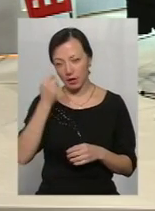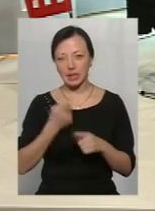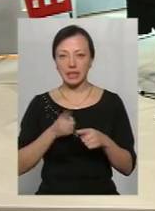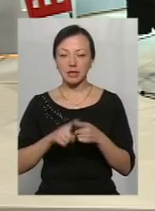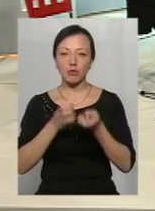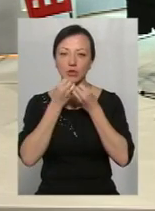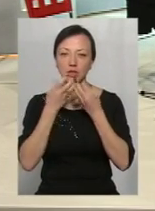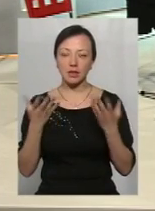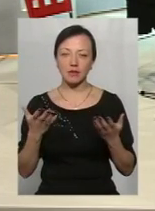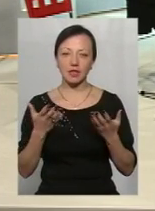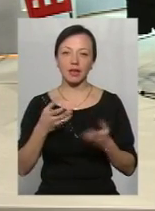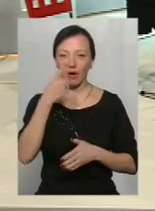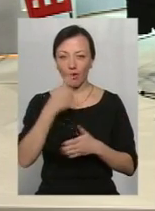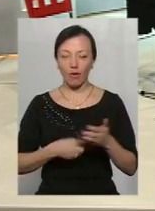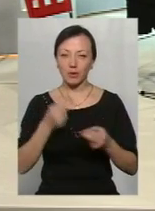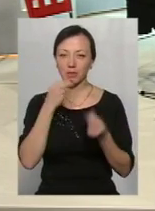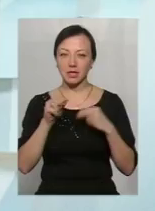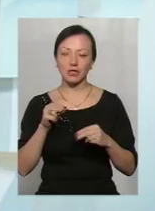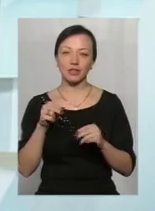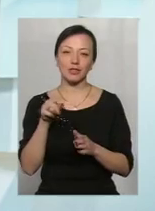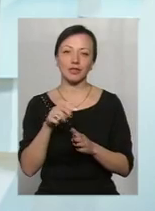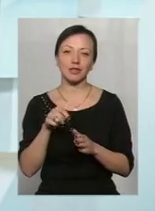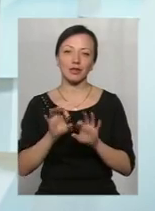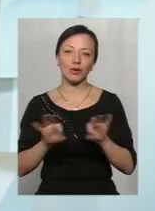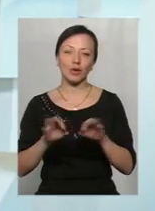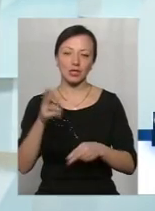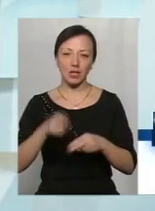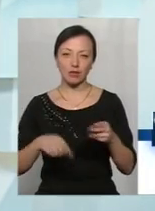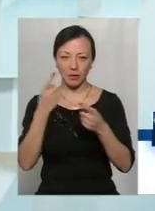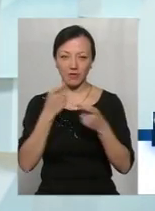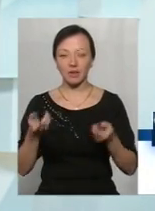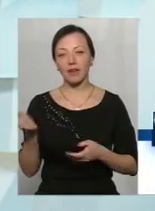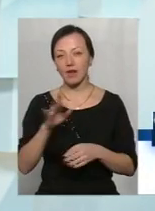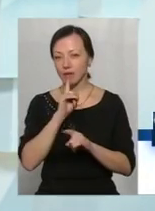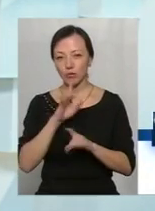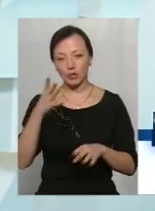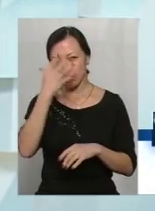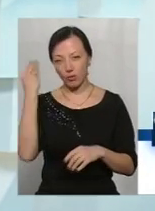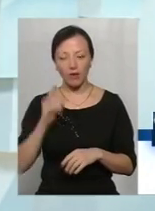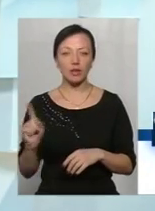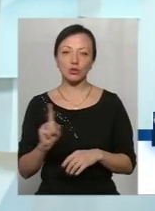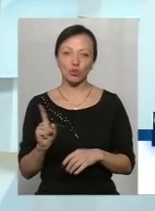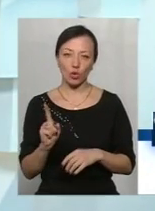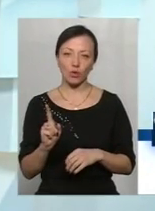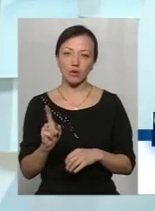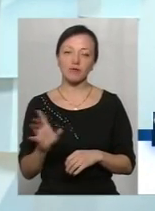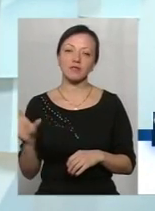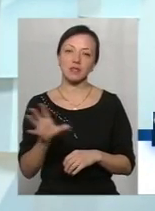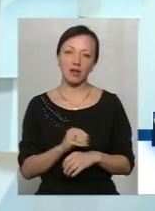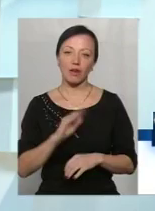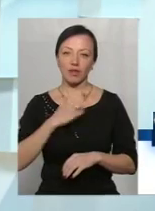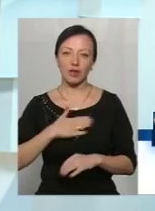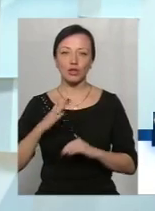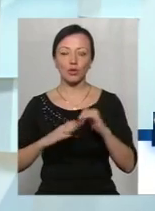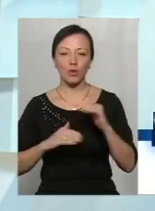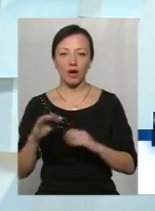цій позитивній, оптимістичній ноті ми закінчуємо наш ефір. Давайте не будемо забувати, що все в наших